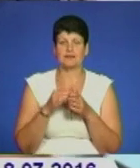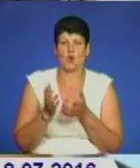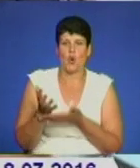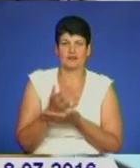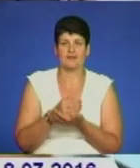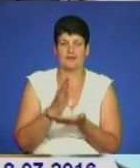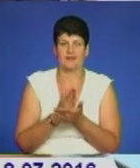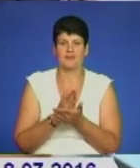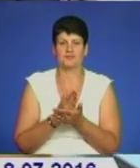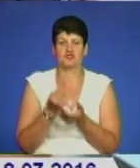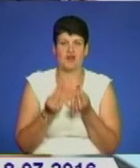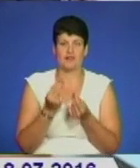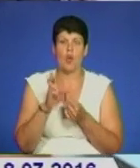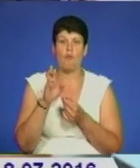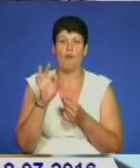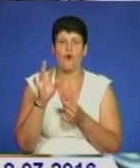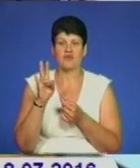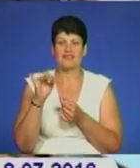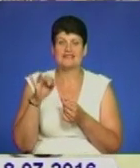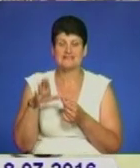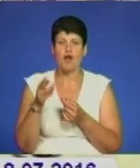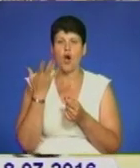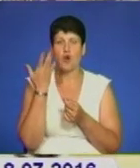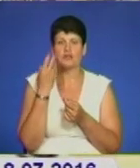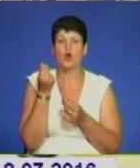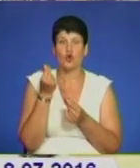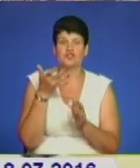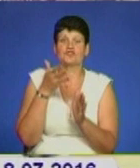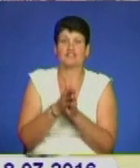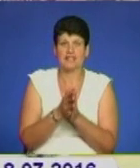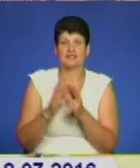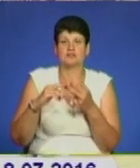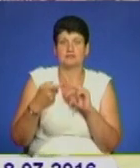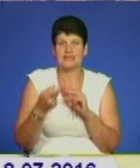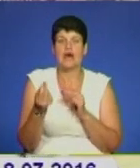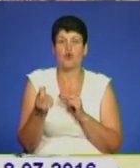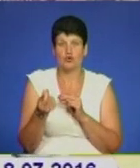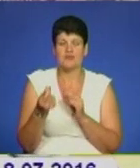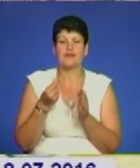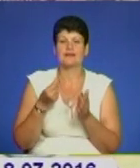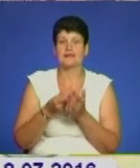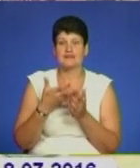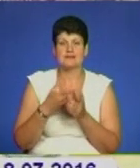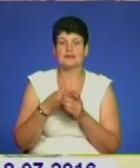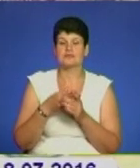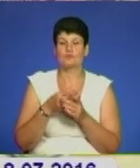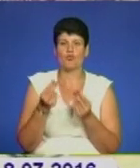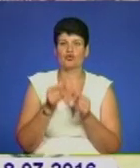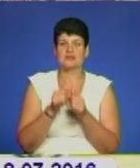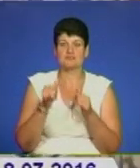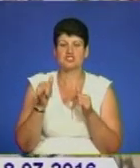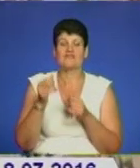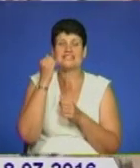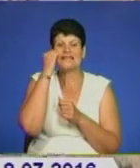жарт – боністика – це коли гроші витрачаєш на гроші. Але цінність купюри зростає не від кількості нулів у номіналі, а від